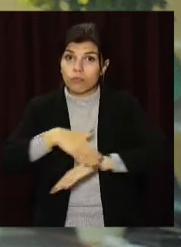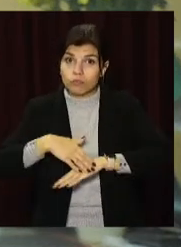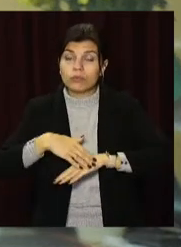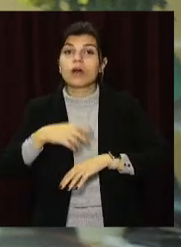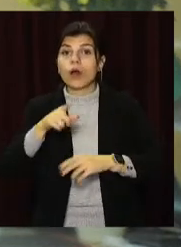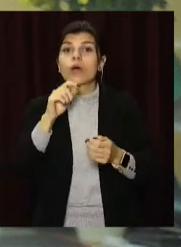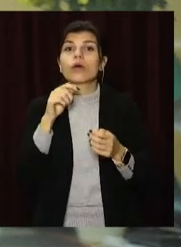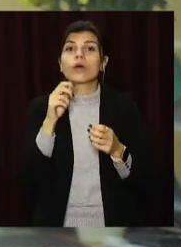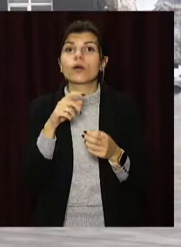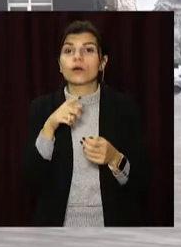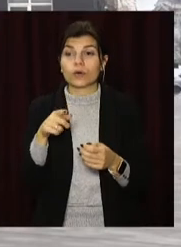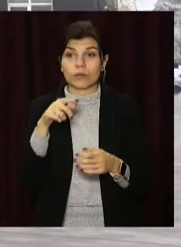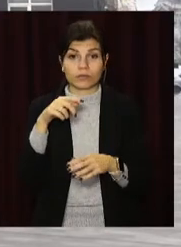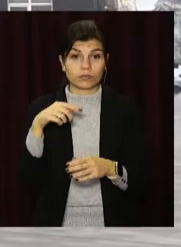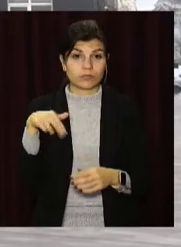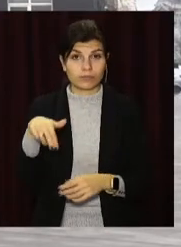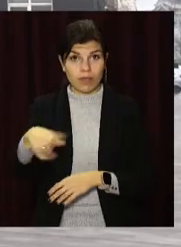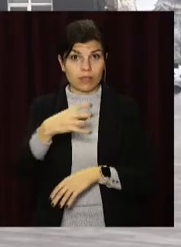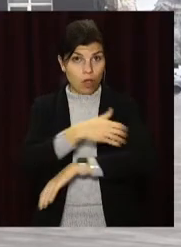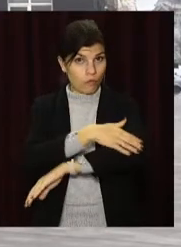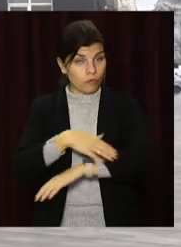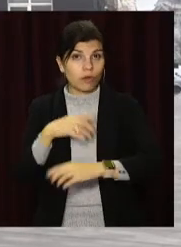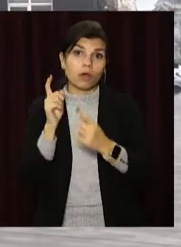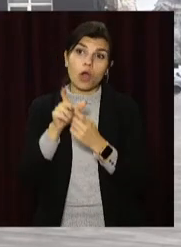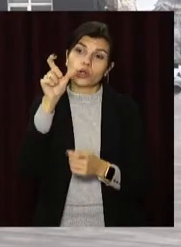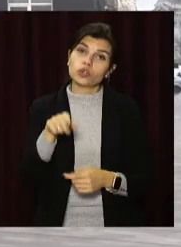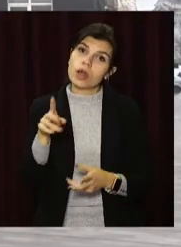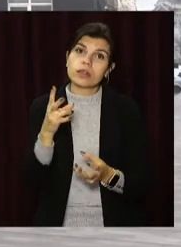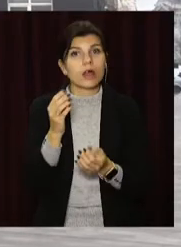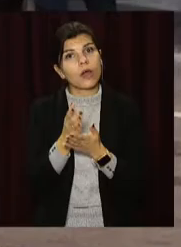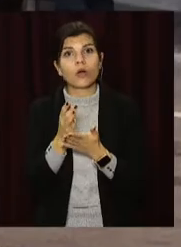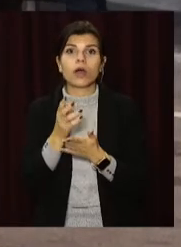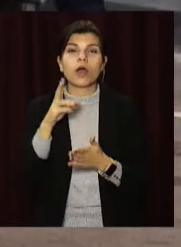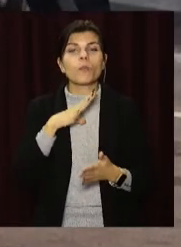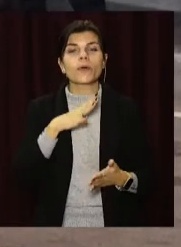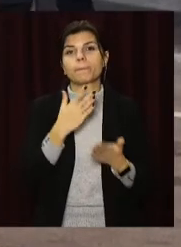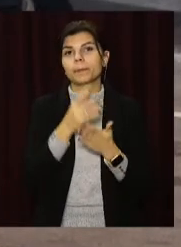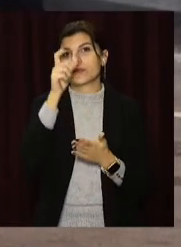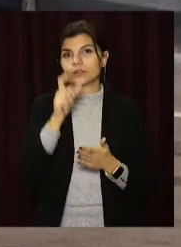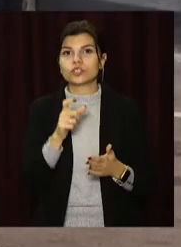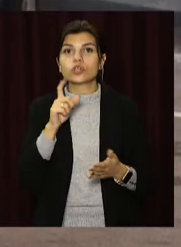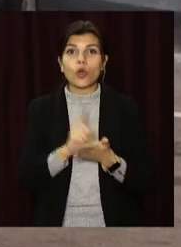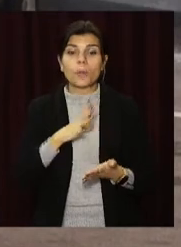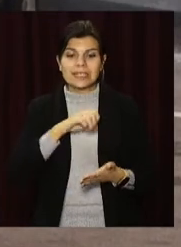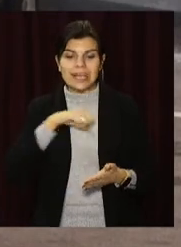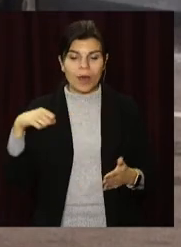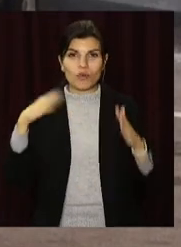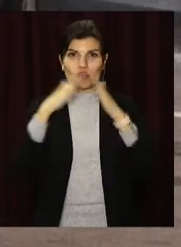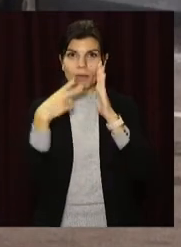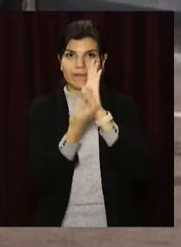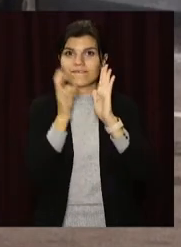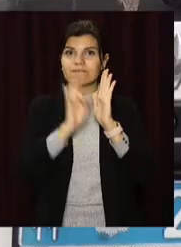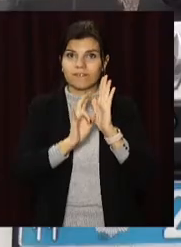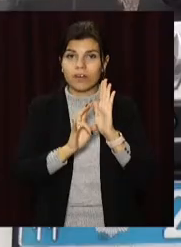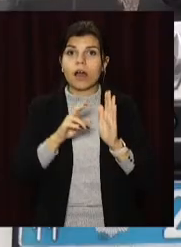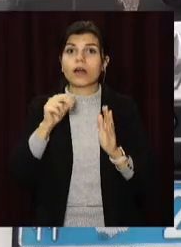документа, який посвідчує особу для з'ясування, чи не знаходиться людина на самоізоляції. Таким чином паспорт під час карантину